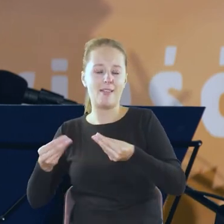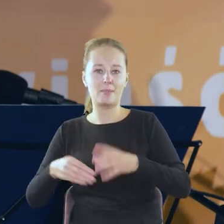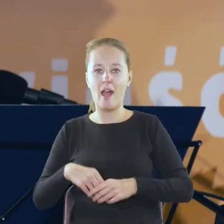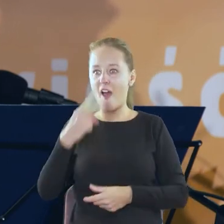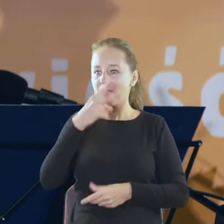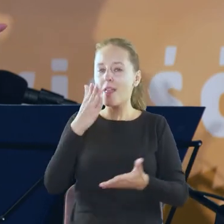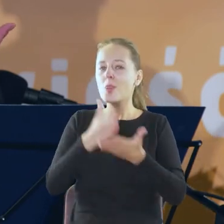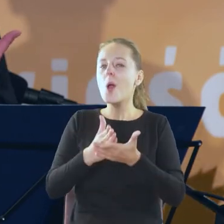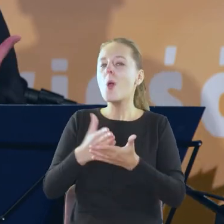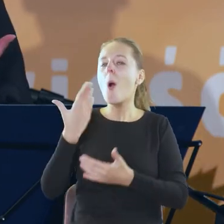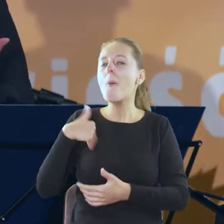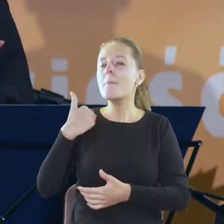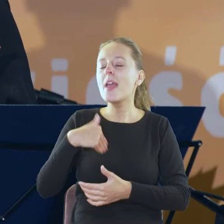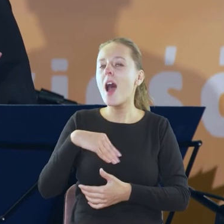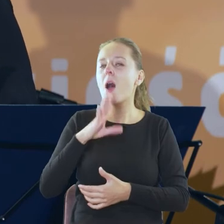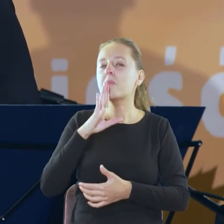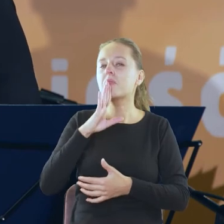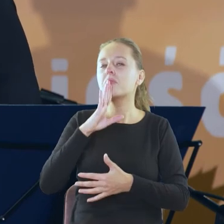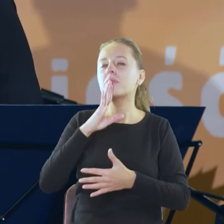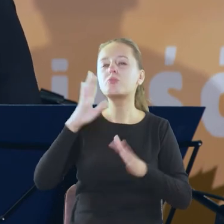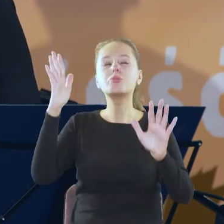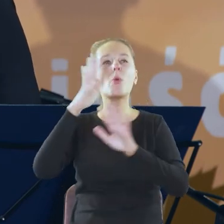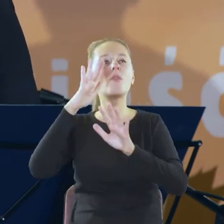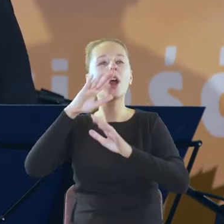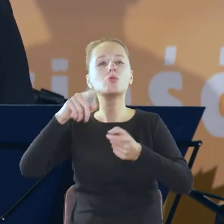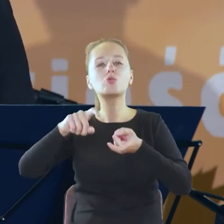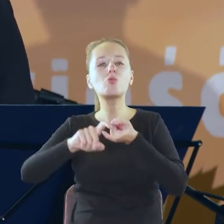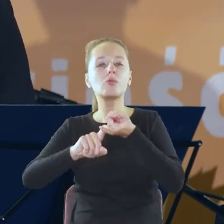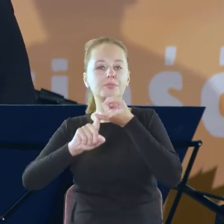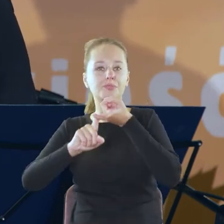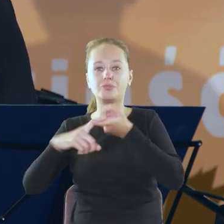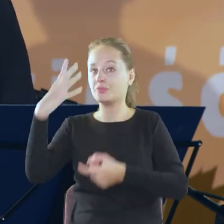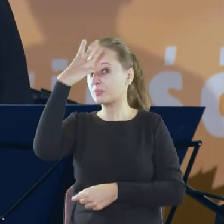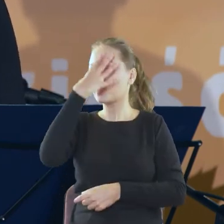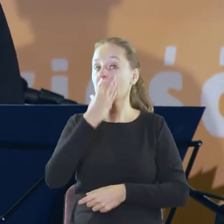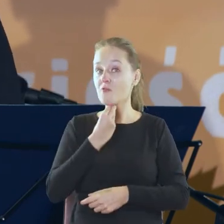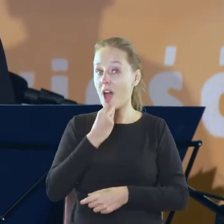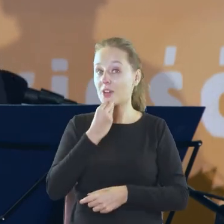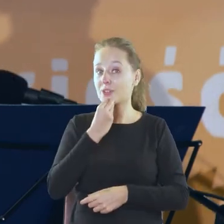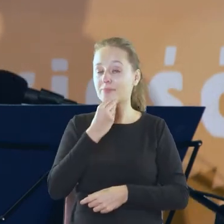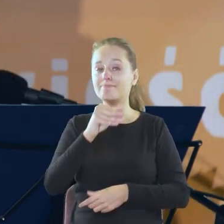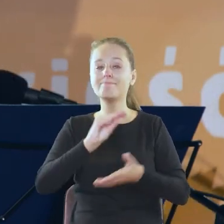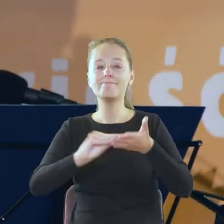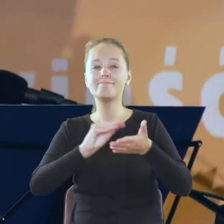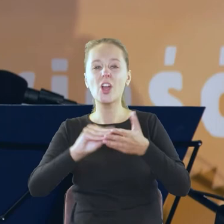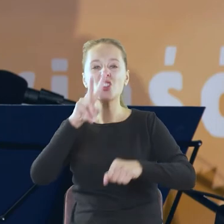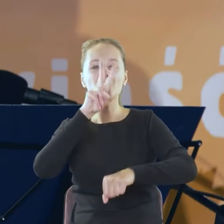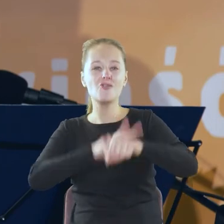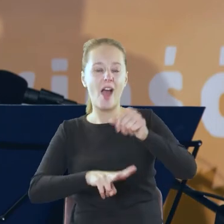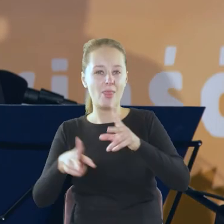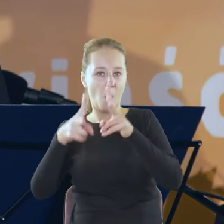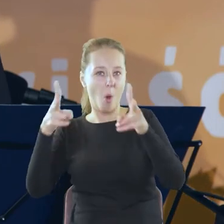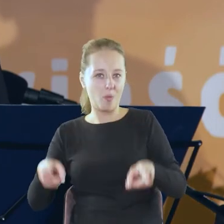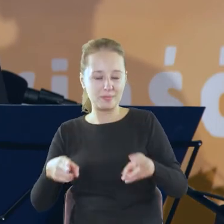tylko biała jakby zawieszona w powietrzu dostojna twarz notował jeden ze świadków epoki